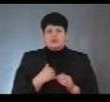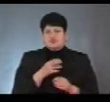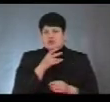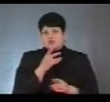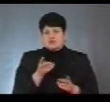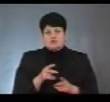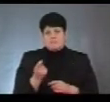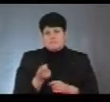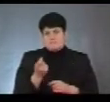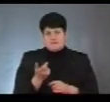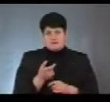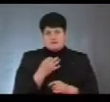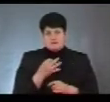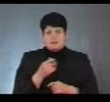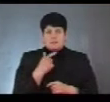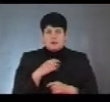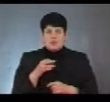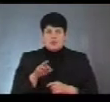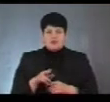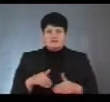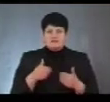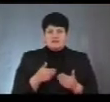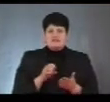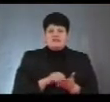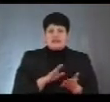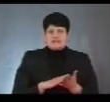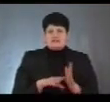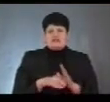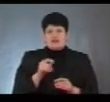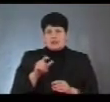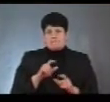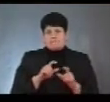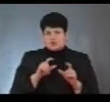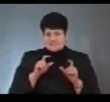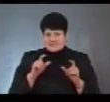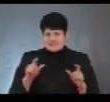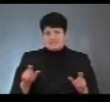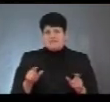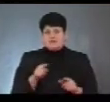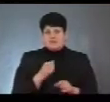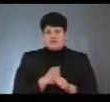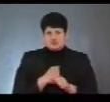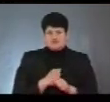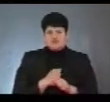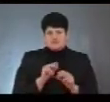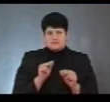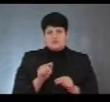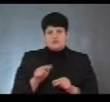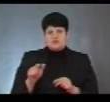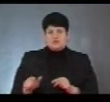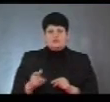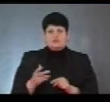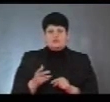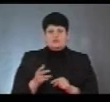залишилось просто, дійсно, як я сказала пані Оля, звертатися в реєстр виборців. Дійсно, дуже сумлійно працюють люди. Ще чотири дні,